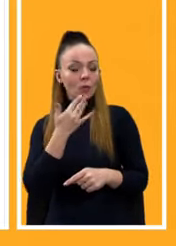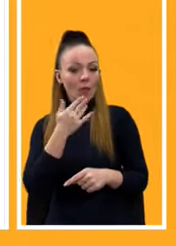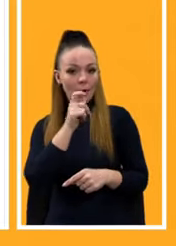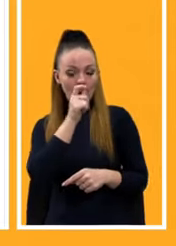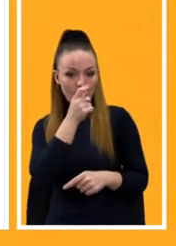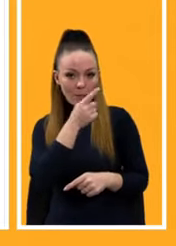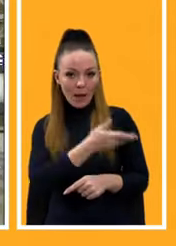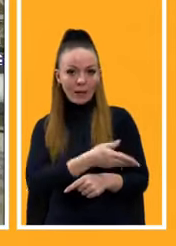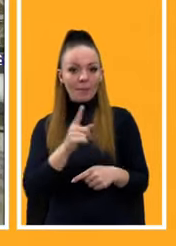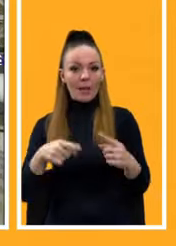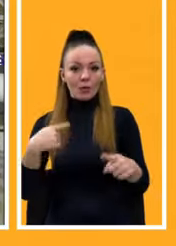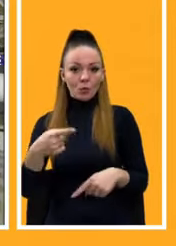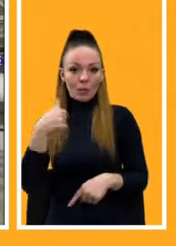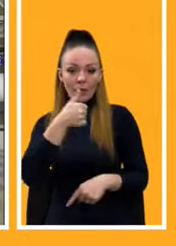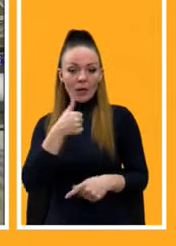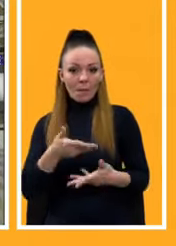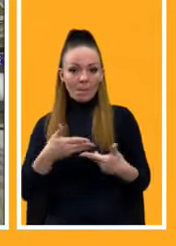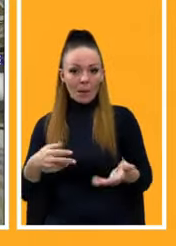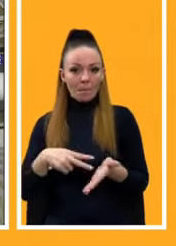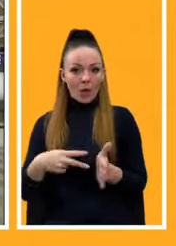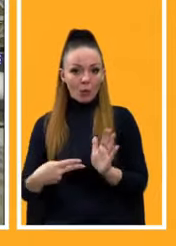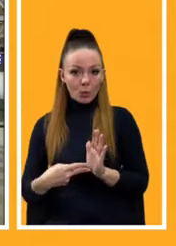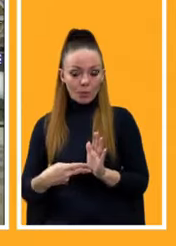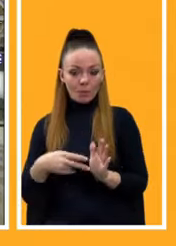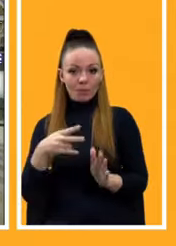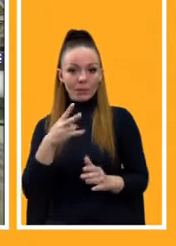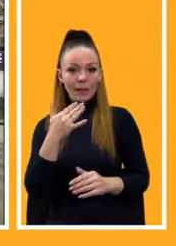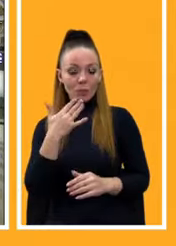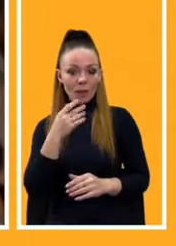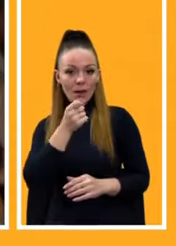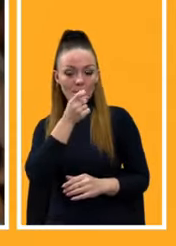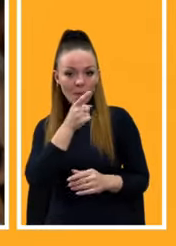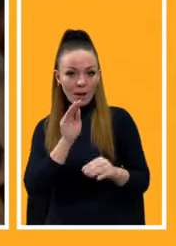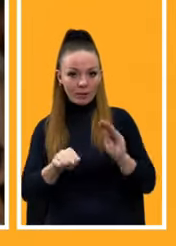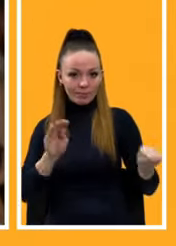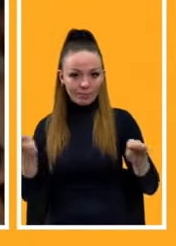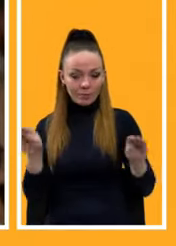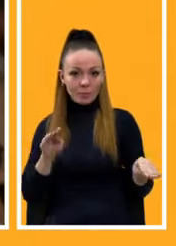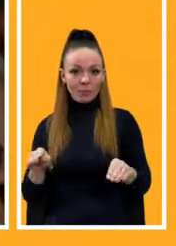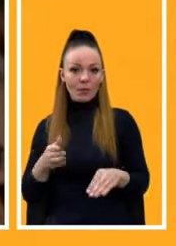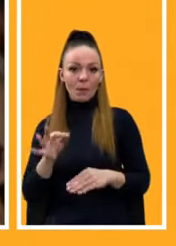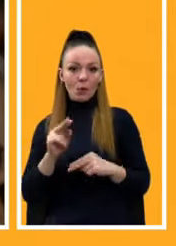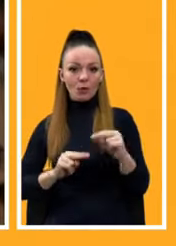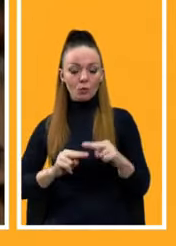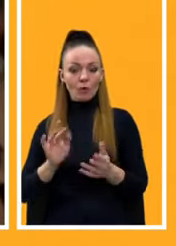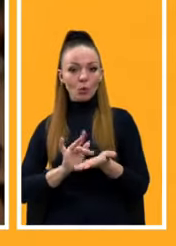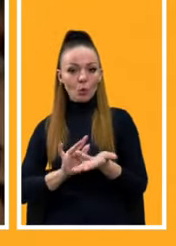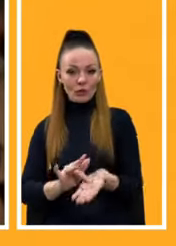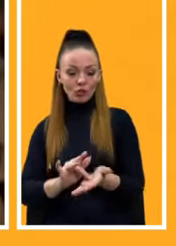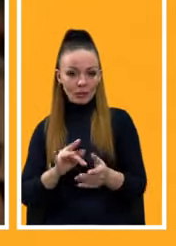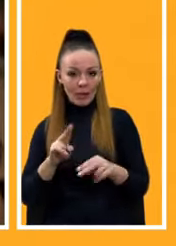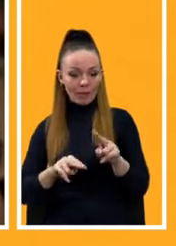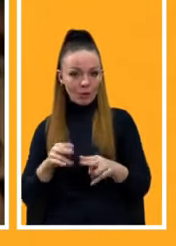наступний рік ми вже плануємо, ось вони згадуються, ці національні парки, пілотний проєкт по розбудові туристичної інфраструктури.